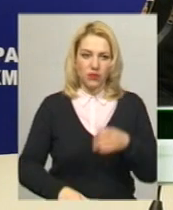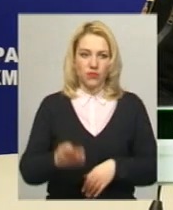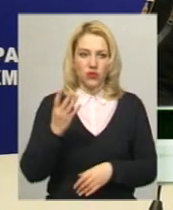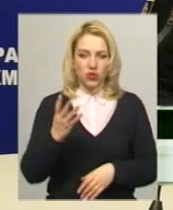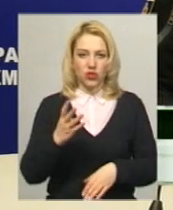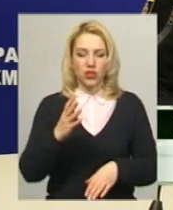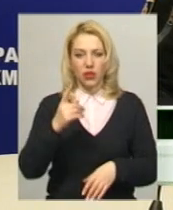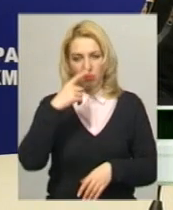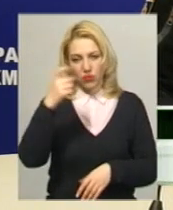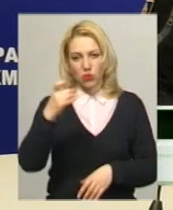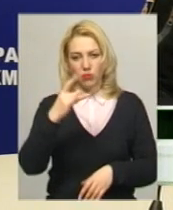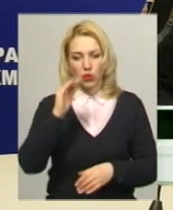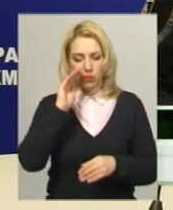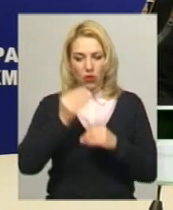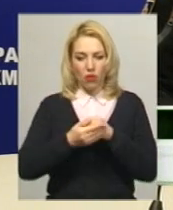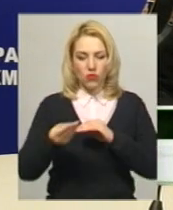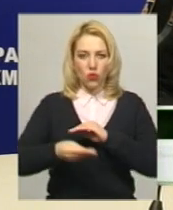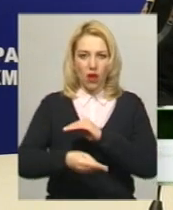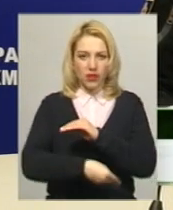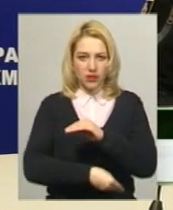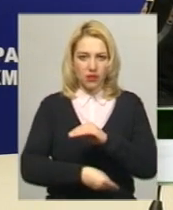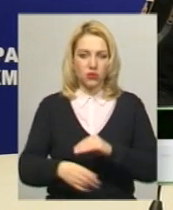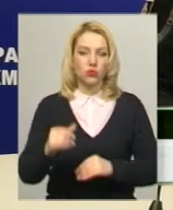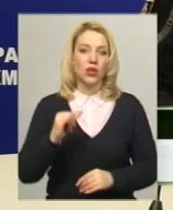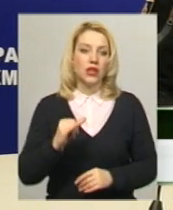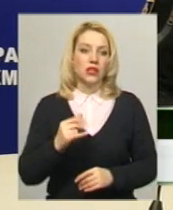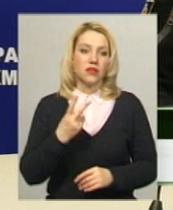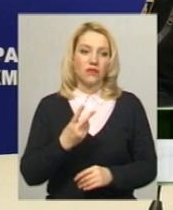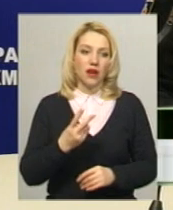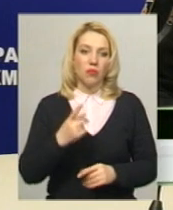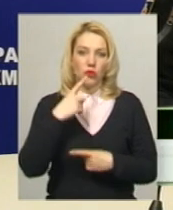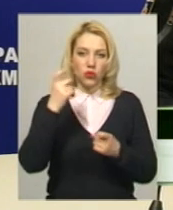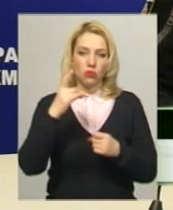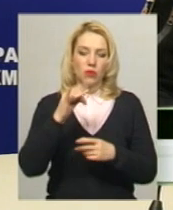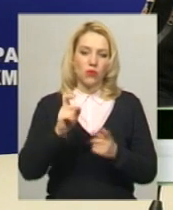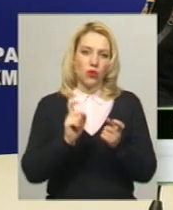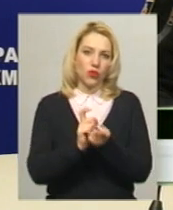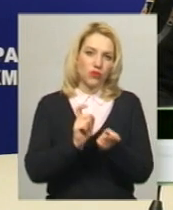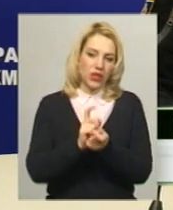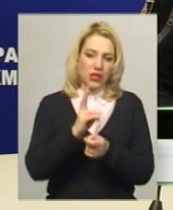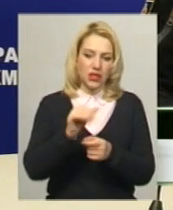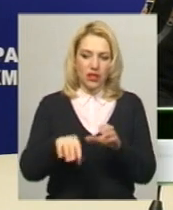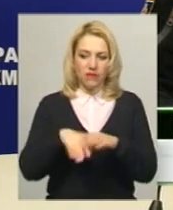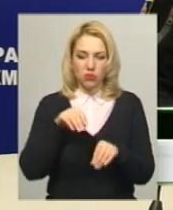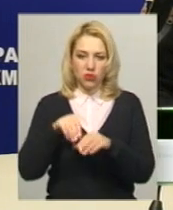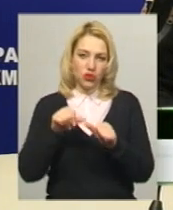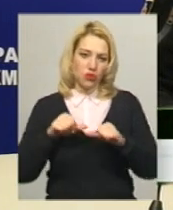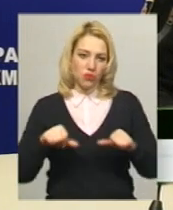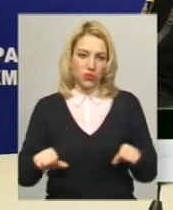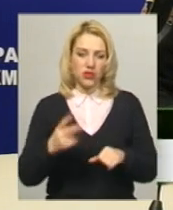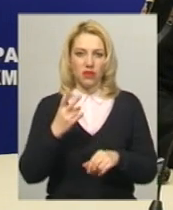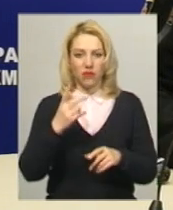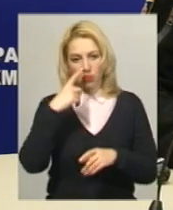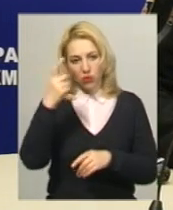повідомлення про приховану агітацію, 2 повідомлення про конфлікти на дільничних виборчих комісіях, 2